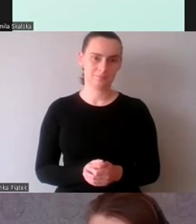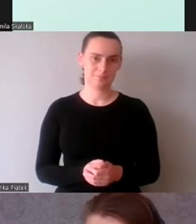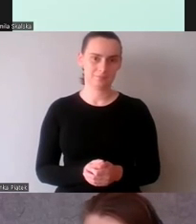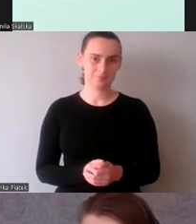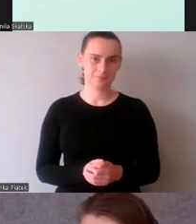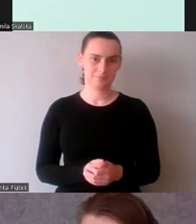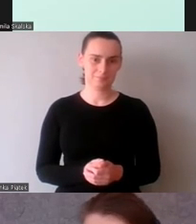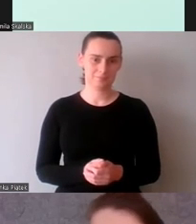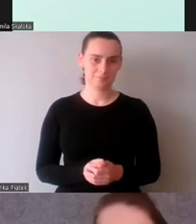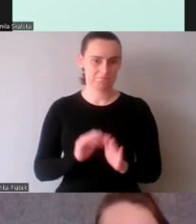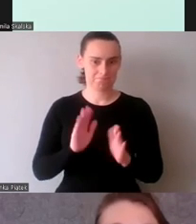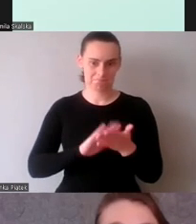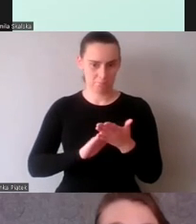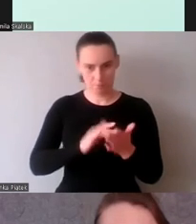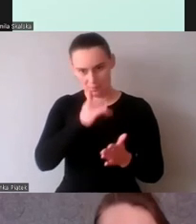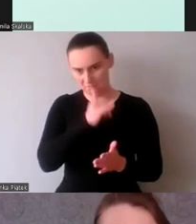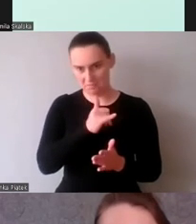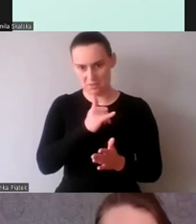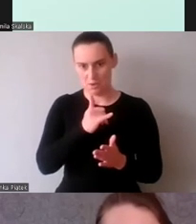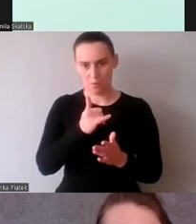nie mogę dokończyć zdania.